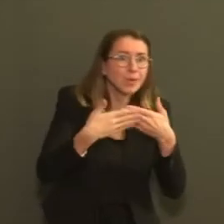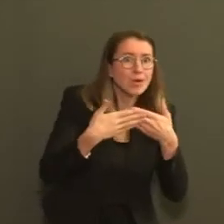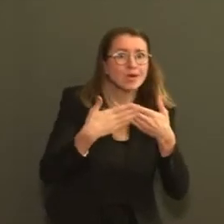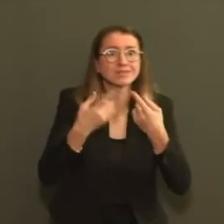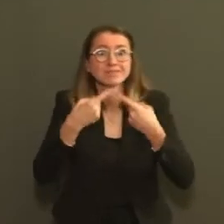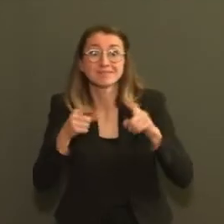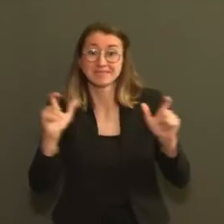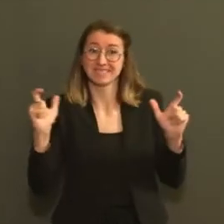C'est le moins qu'on puisse dire.-titrage Radio-Canada